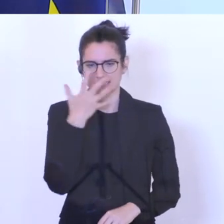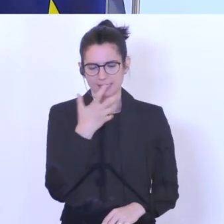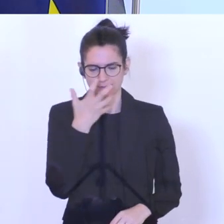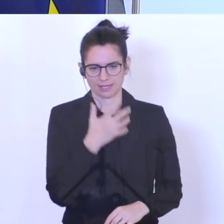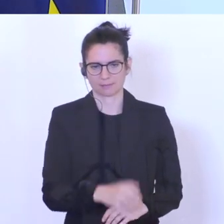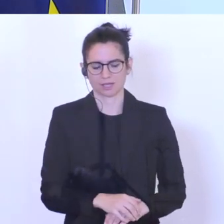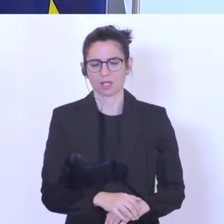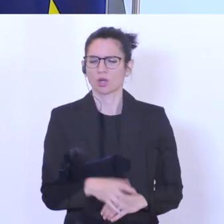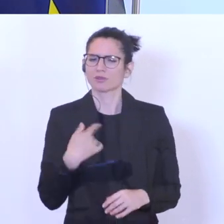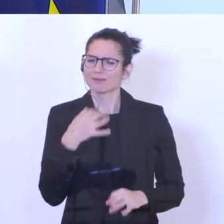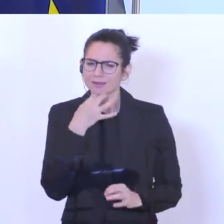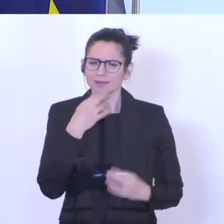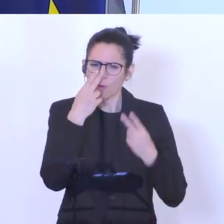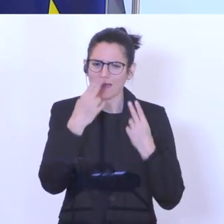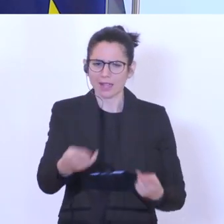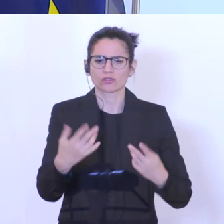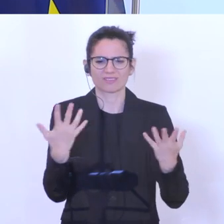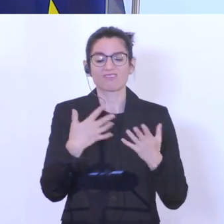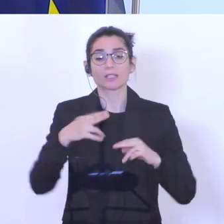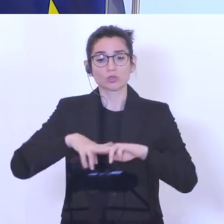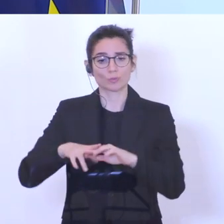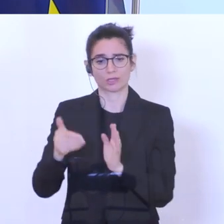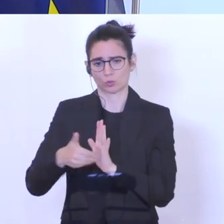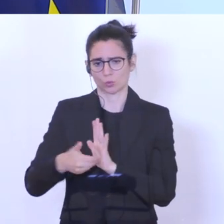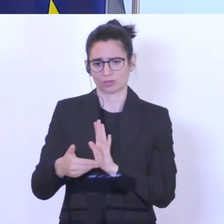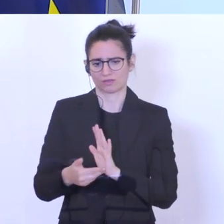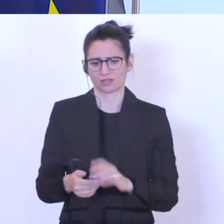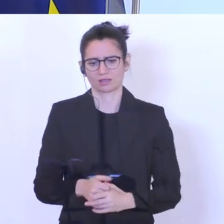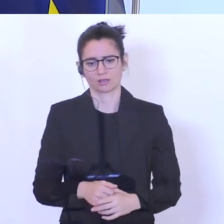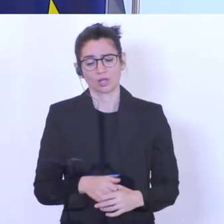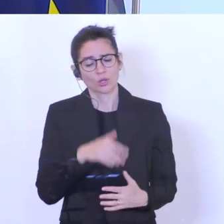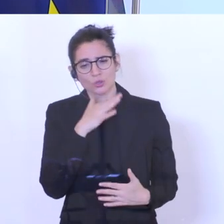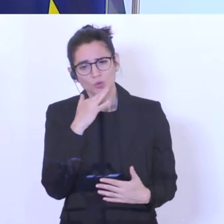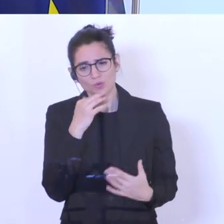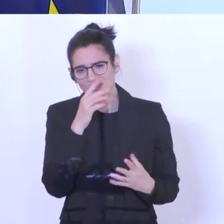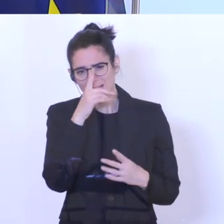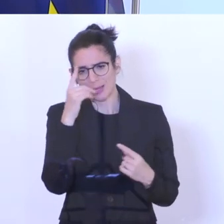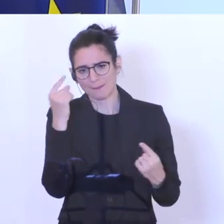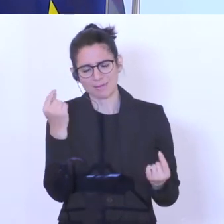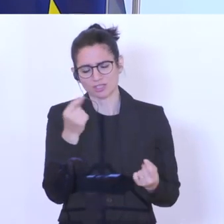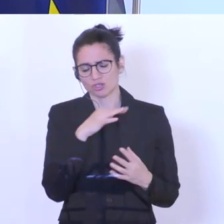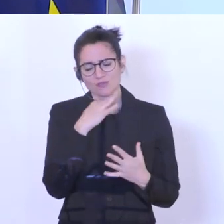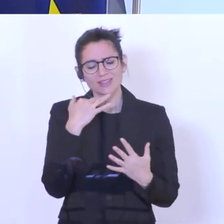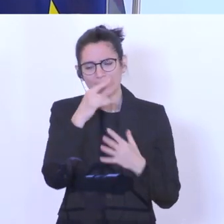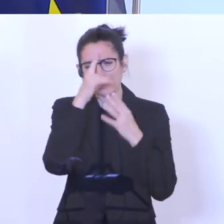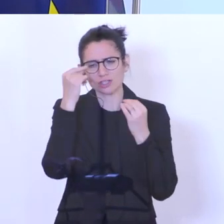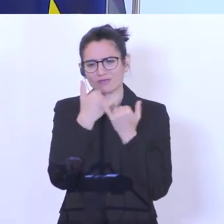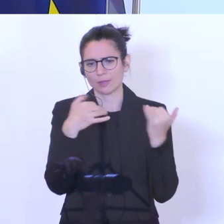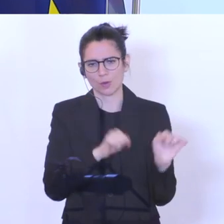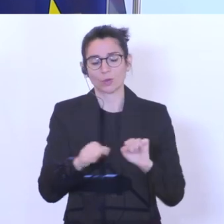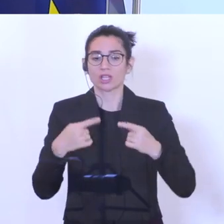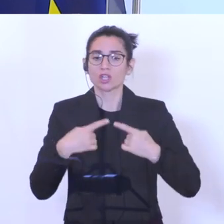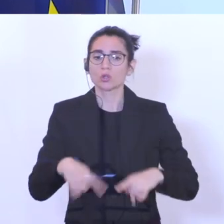werden uns hier ganz genau anschauen, was danach notwendig ist, nämlich so viele Menschen. Unser Ziel ist es, dass wir so viele Menschen wie möglich in